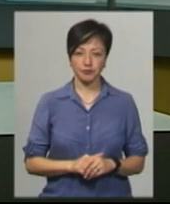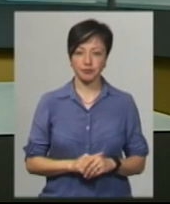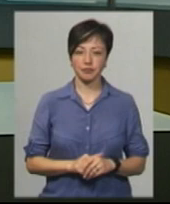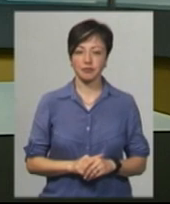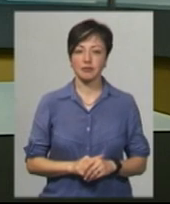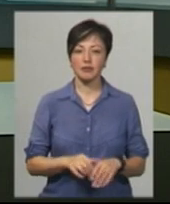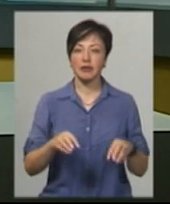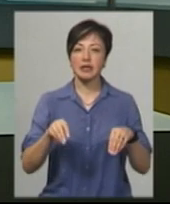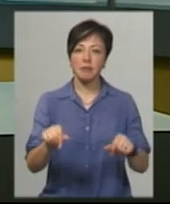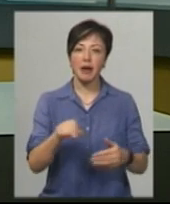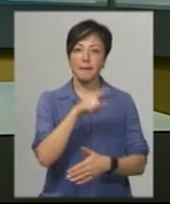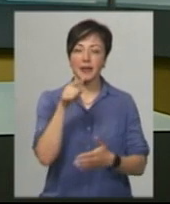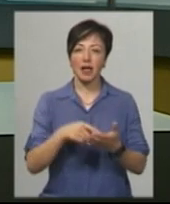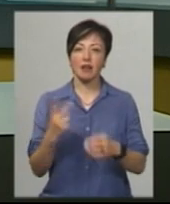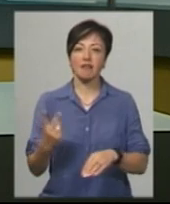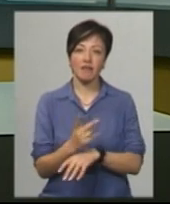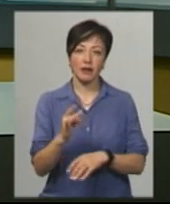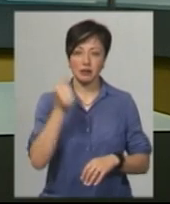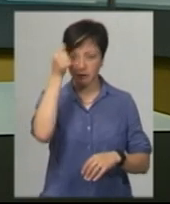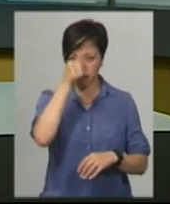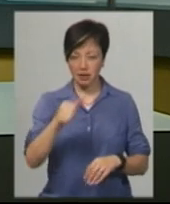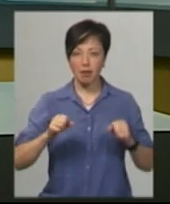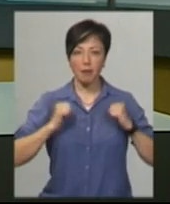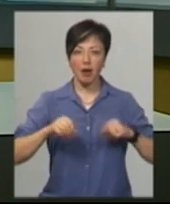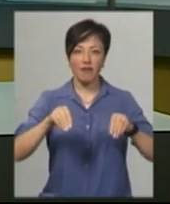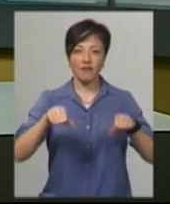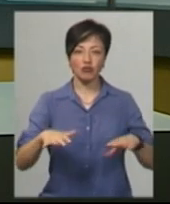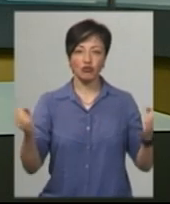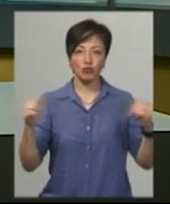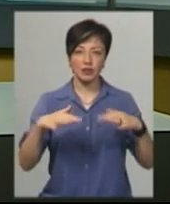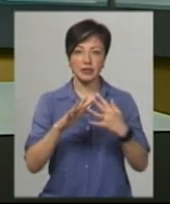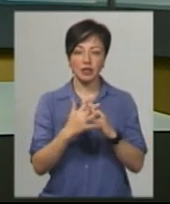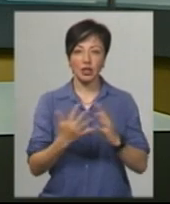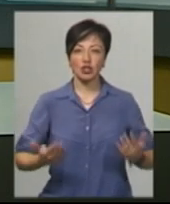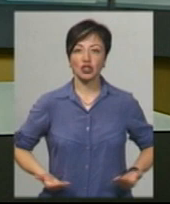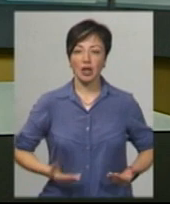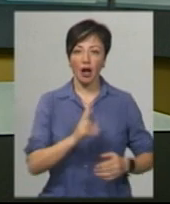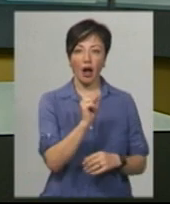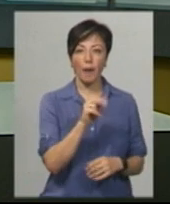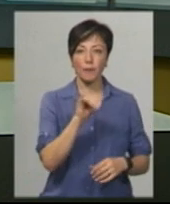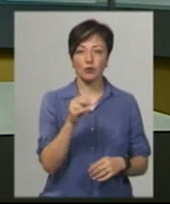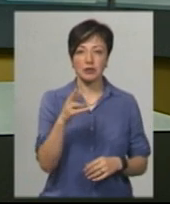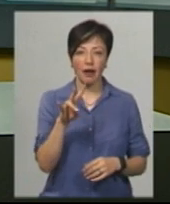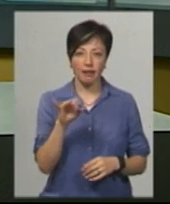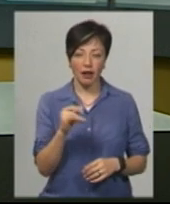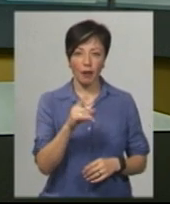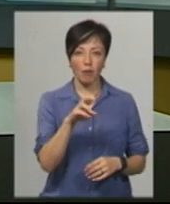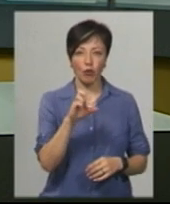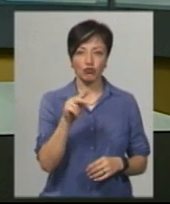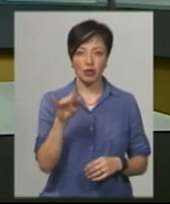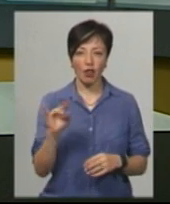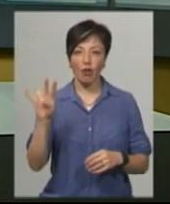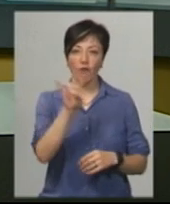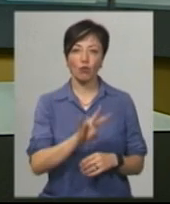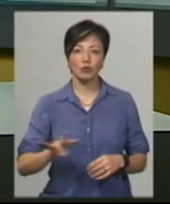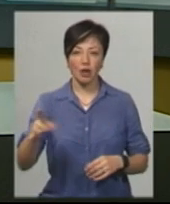Земельні питання вдруге за місяць намагаються вирішити на сході села жителі Капустян та Глибочок Новушицького району. Керівник